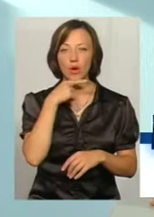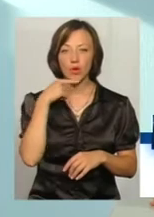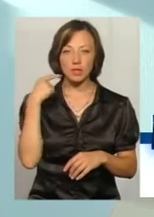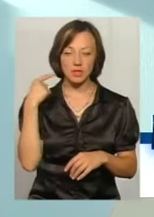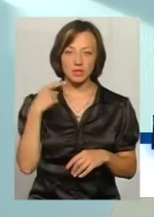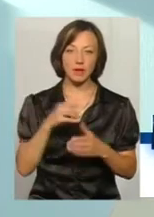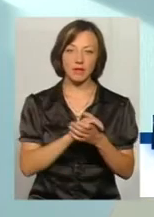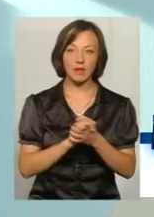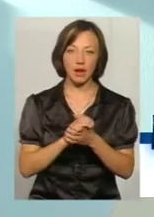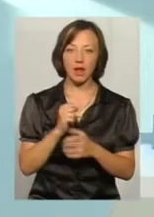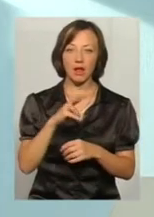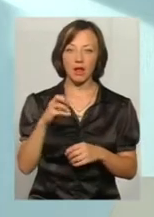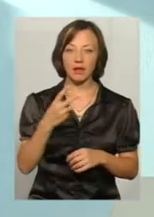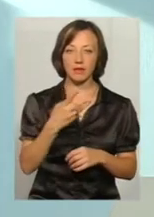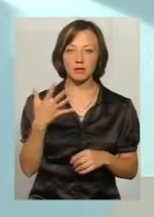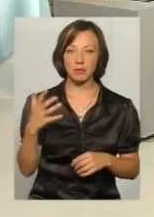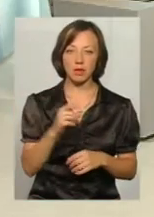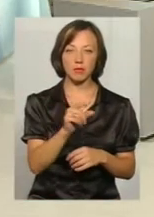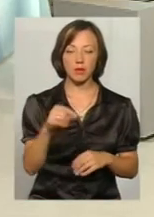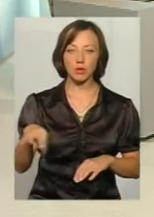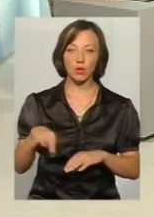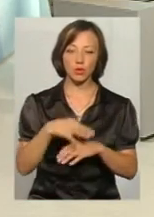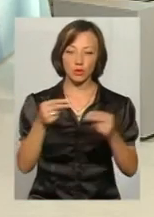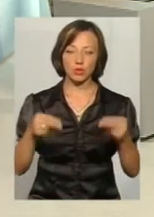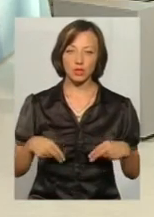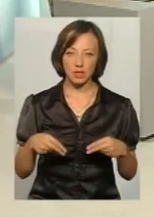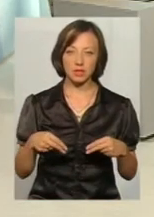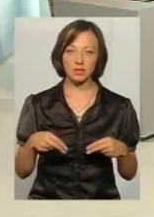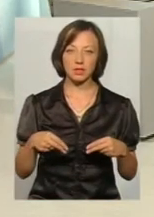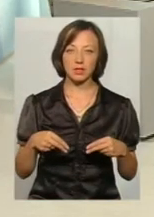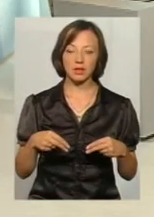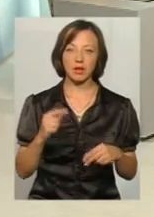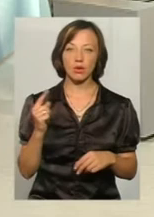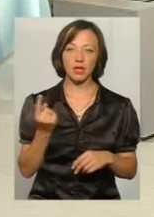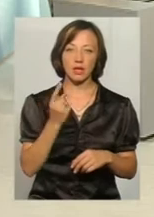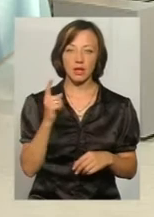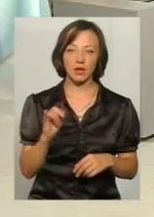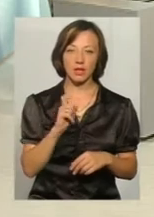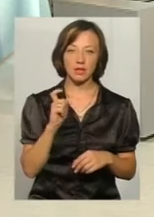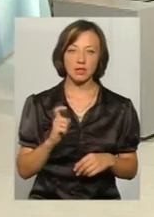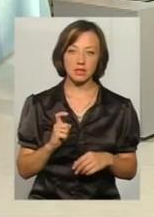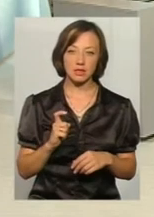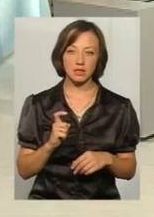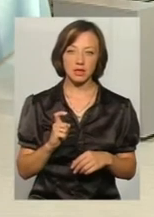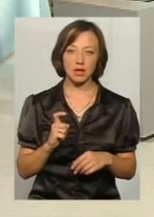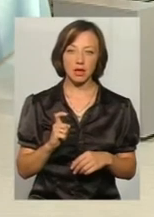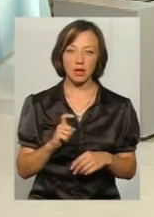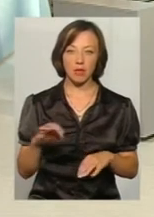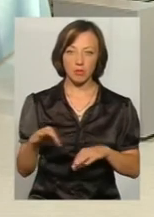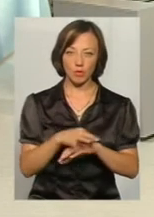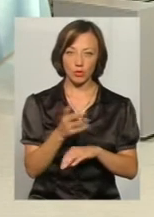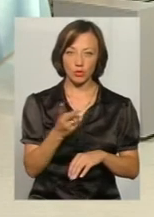так далі. Але 25 пар одружили, де одним із подружжя